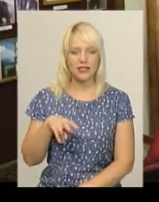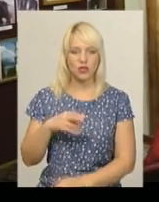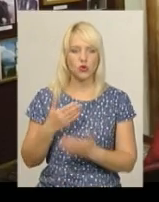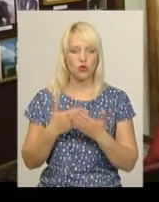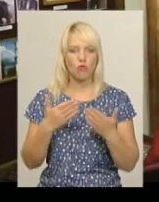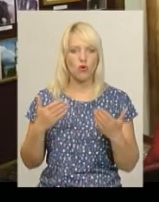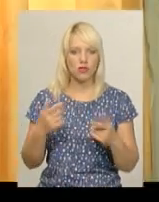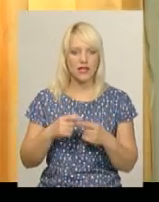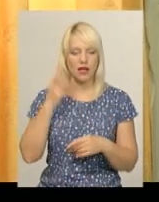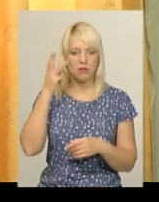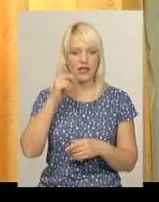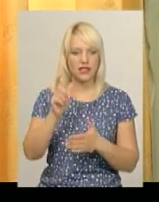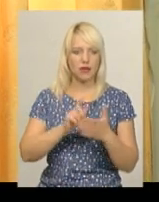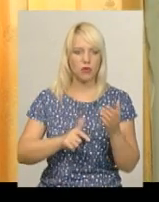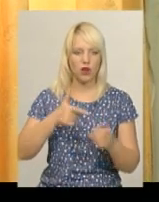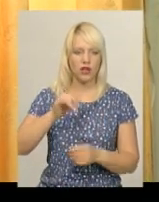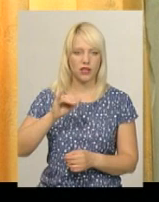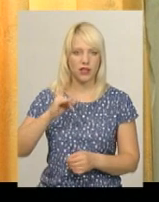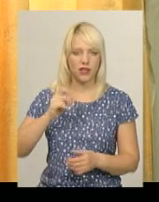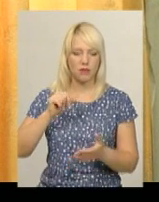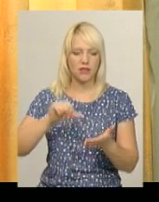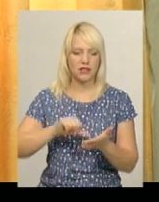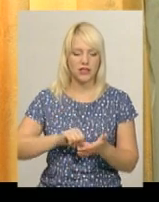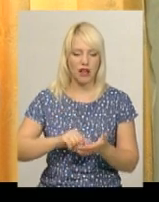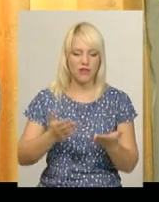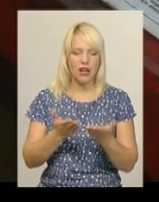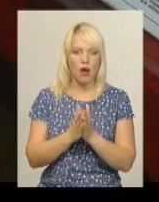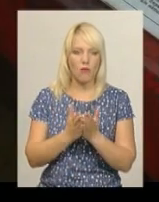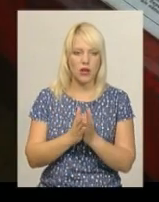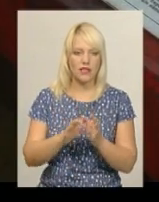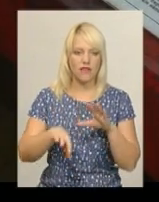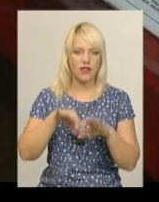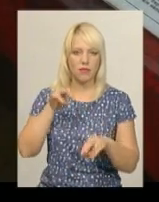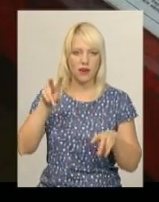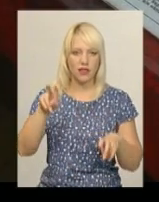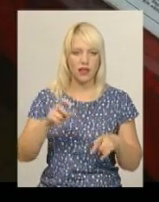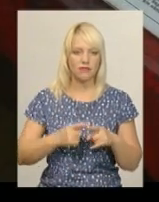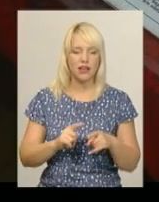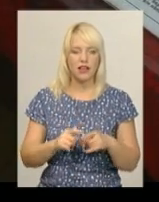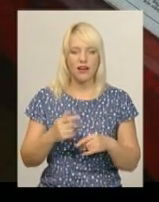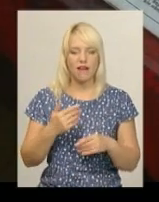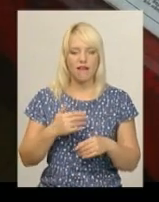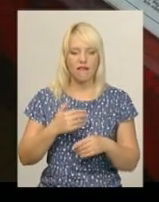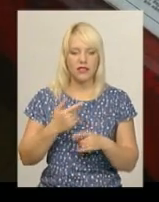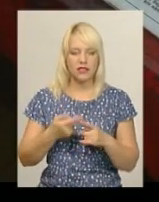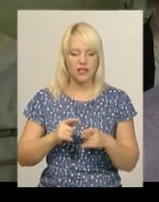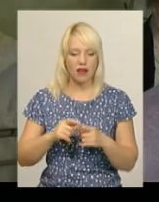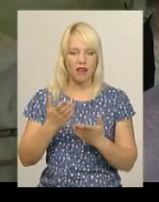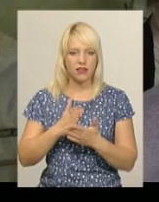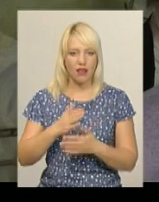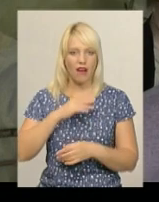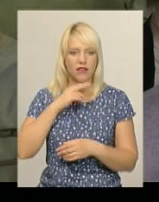музеї хмельницький поет Павло Гірник представив збірку поазій «Вибране». Варта увага ця книга, тому що